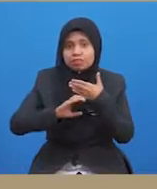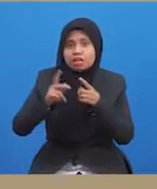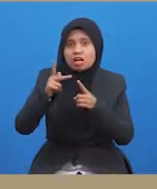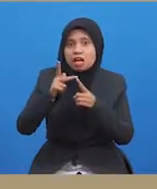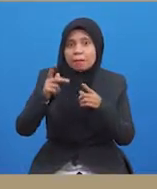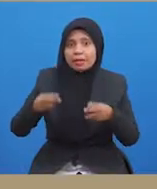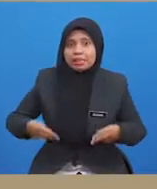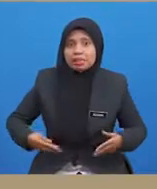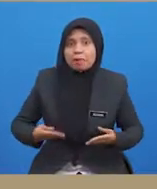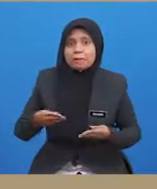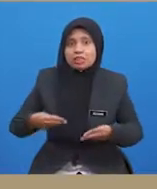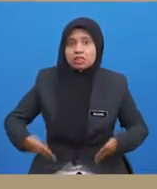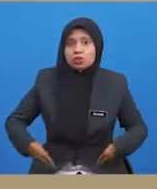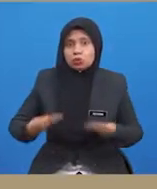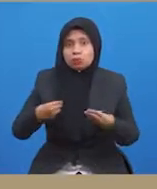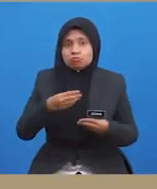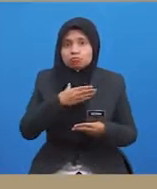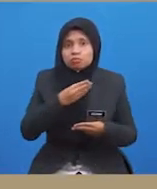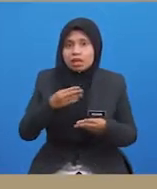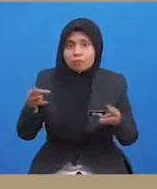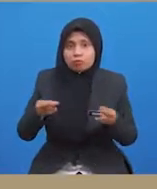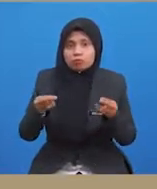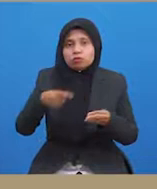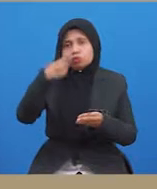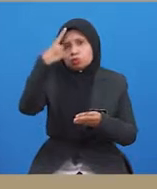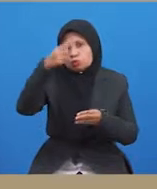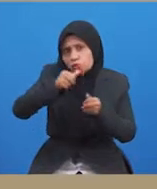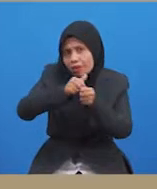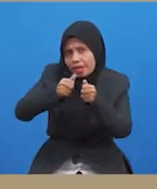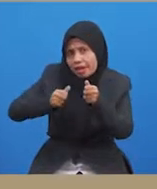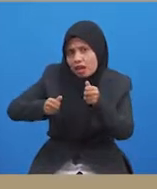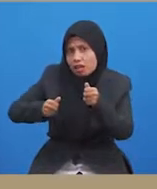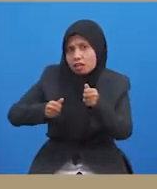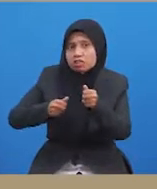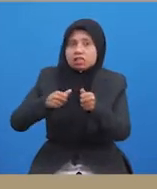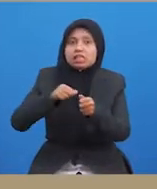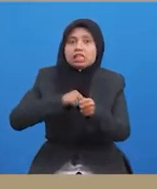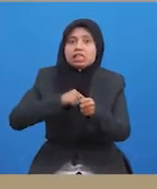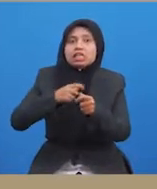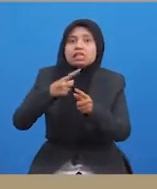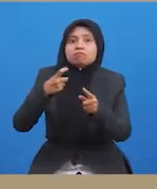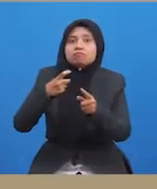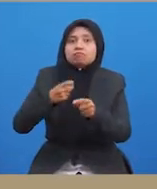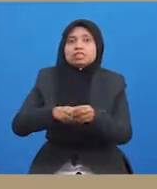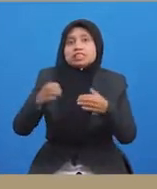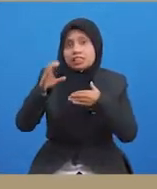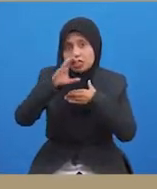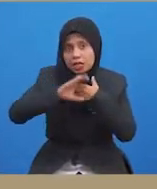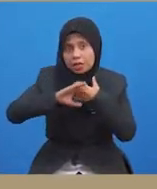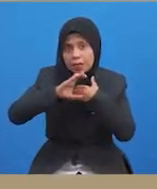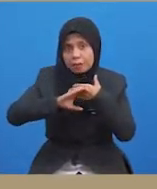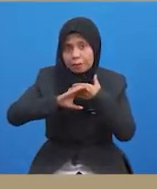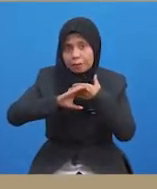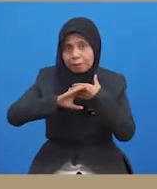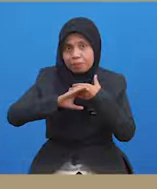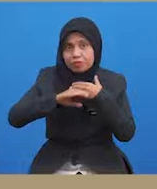hidup yang lain dan bermotivasi untuk mengelakkan diri dari dicederakan. Keganasan yang